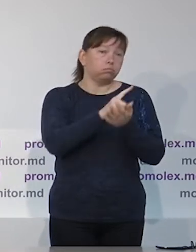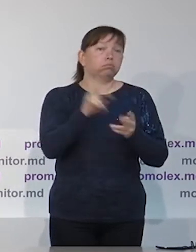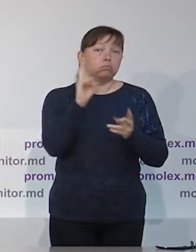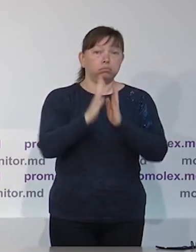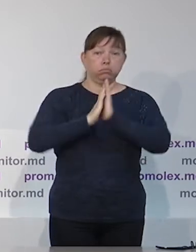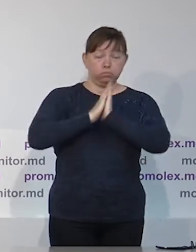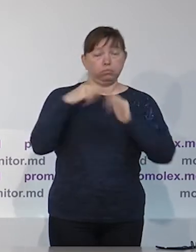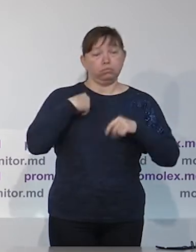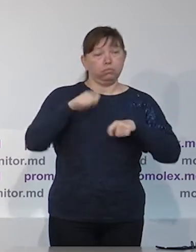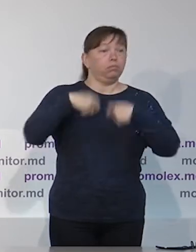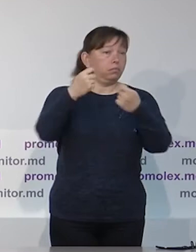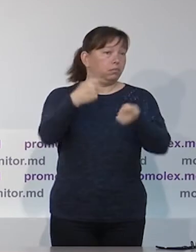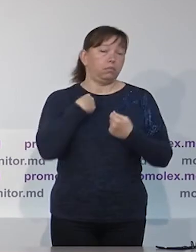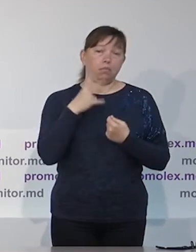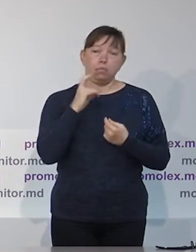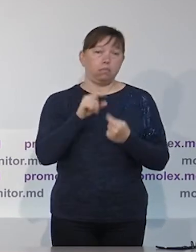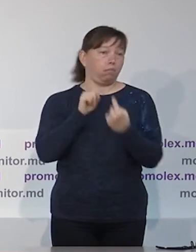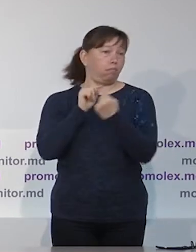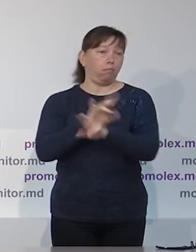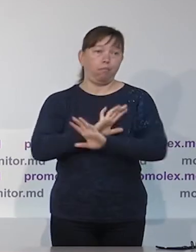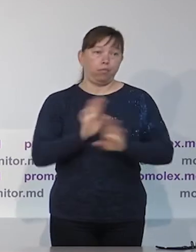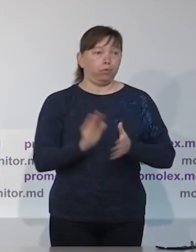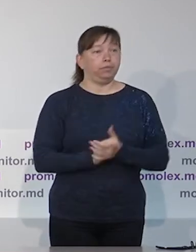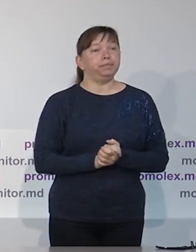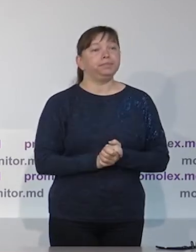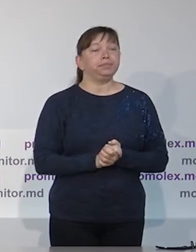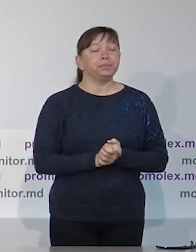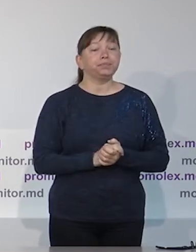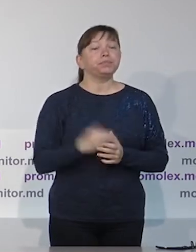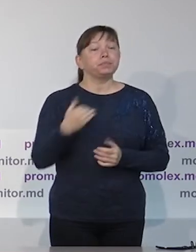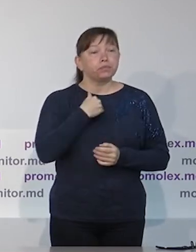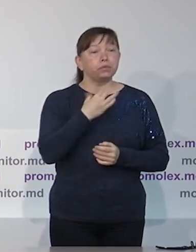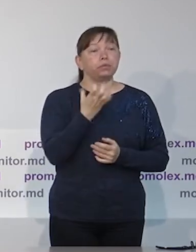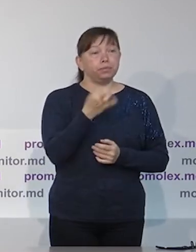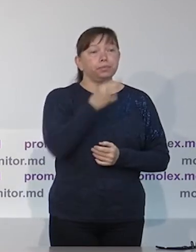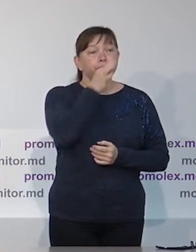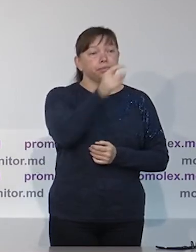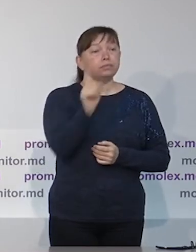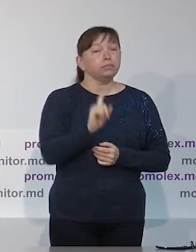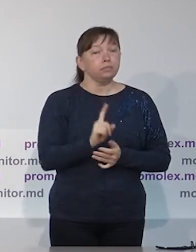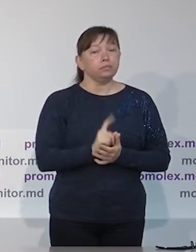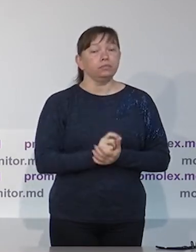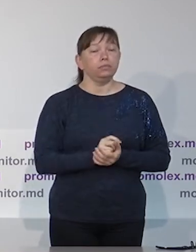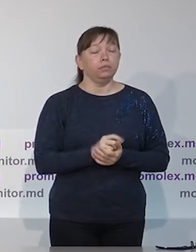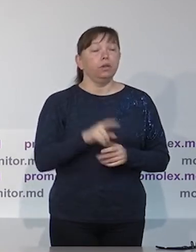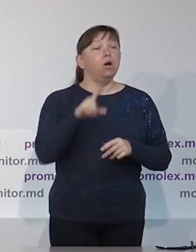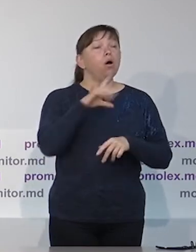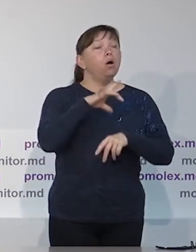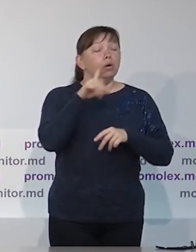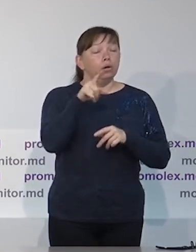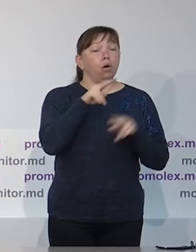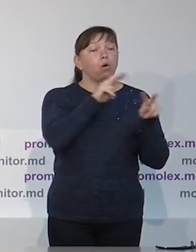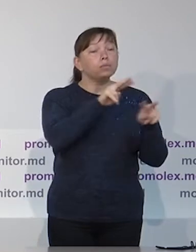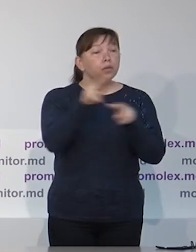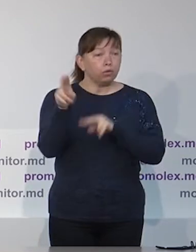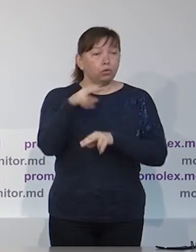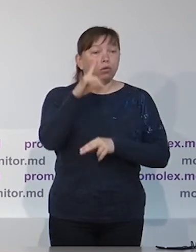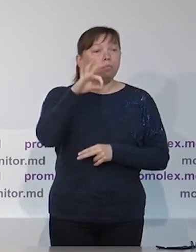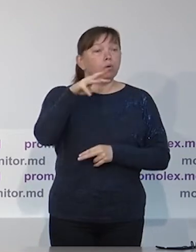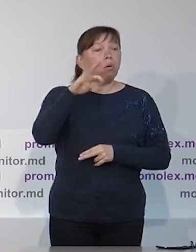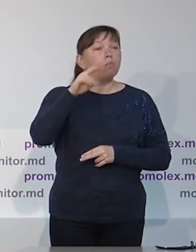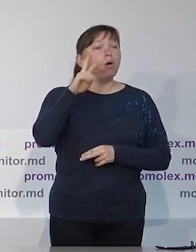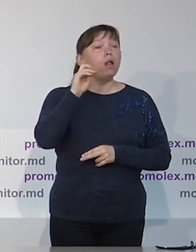эти доказательства могут быть представлены в распоряжении властей. Если мы в наших отчетах будем отмечать какие-то